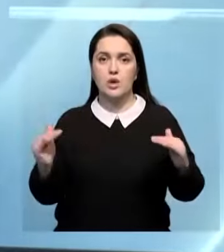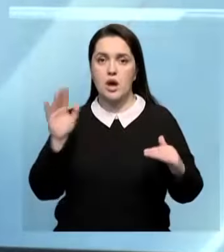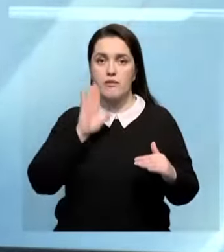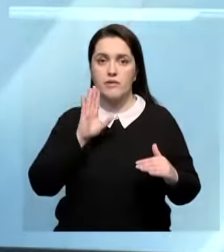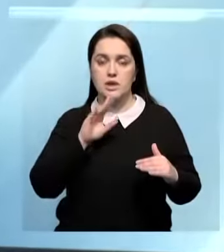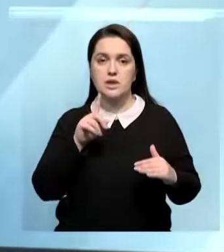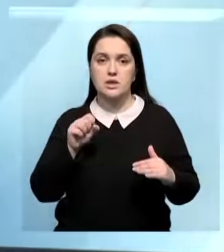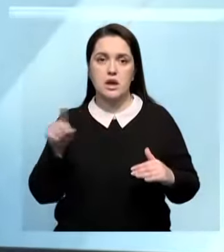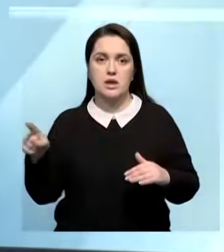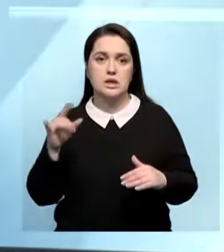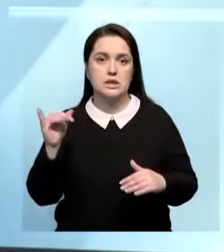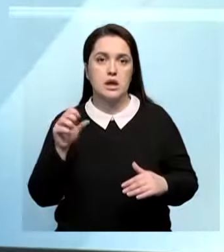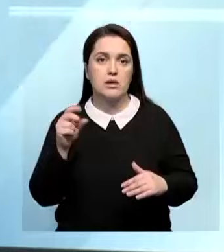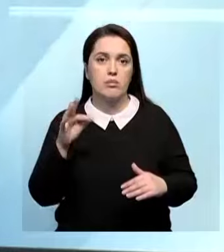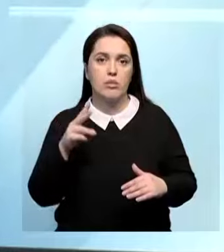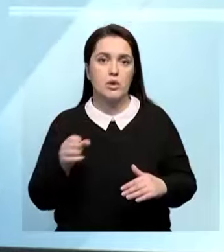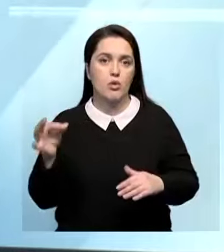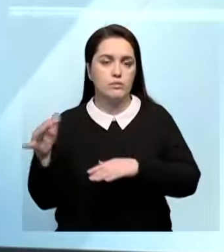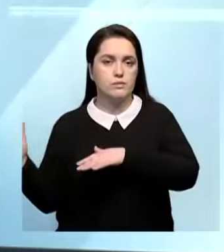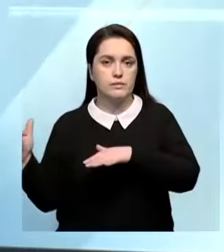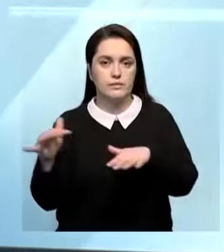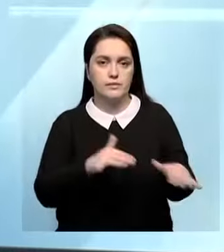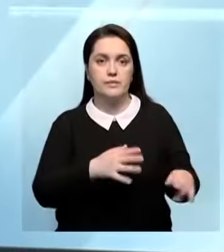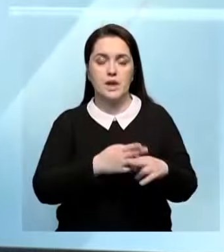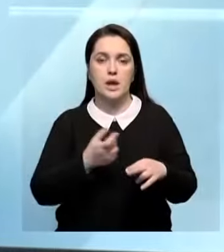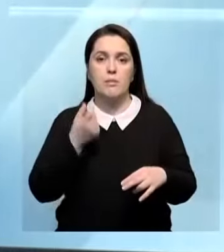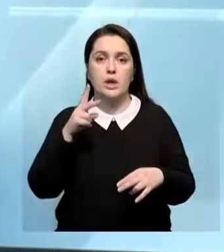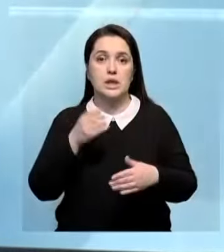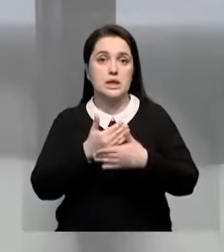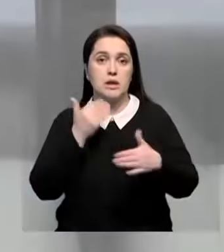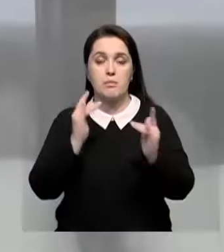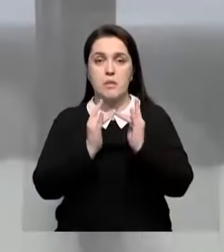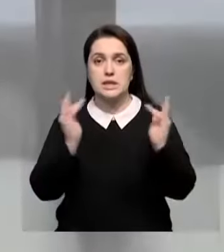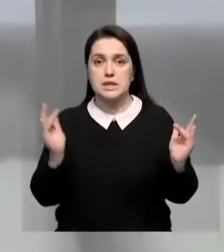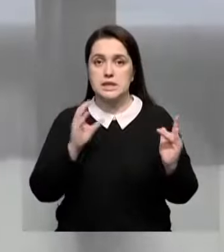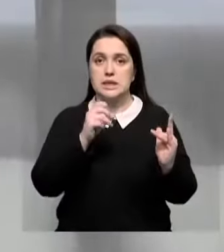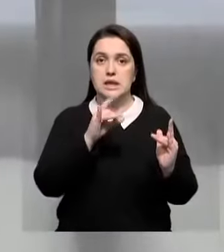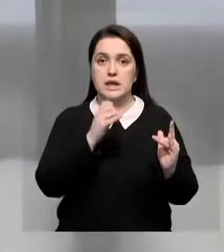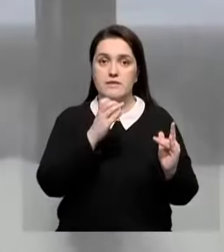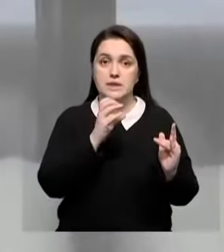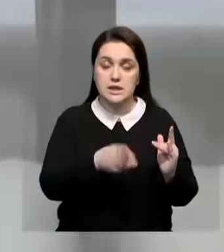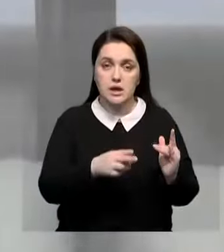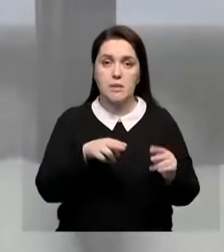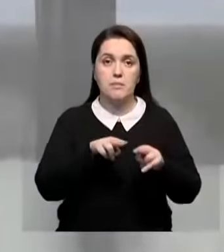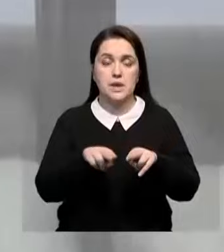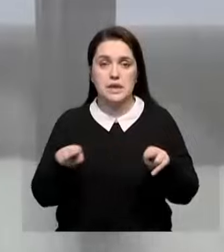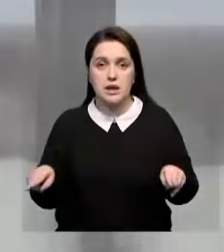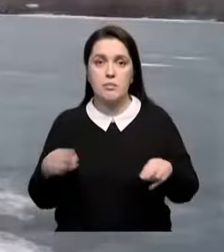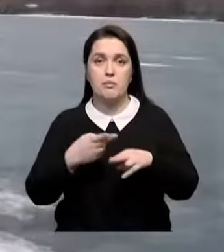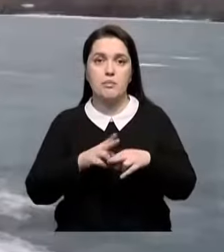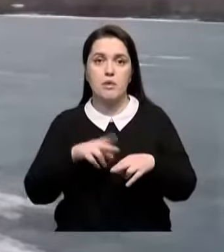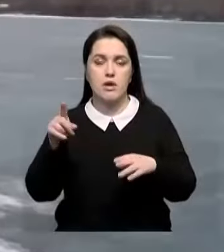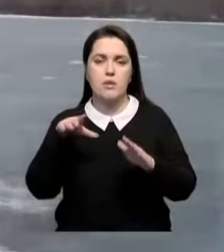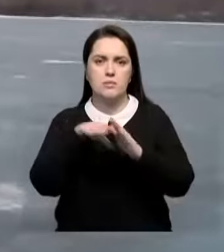идет за счет ее поступления с территории Акмолинской области. Напомню, пару лет назад мосты Сергеевского и Петропавловского гидроузлов